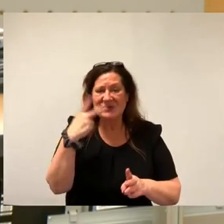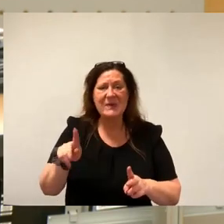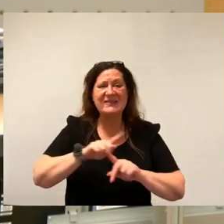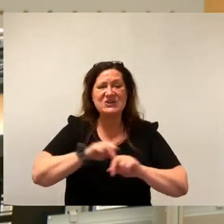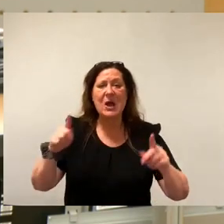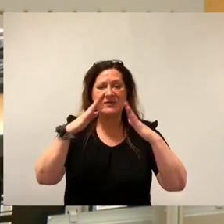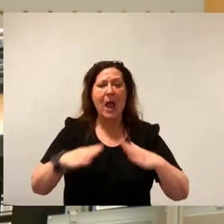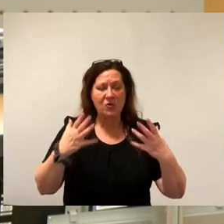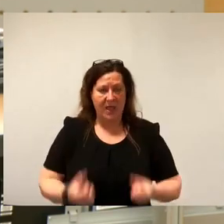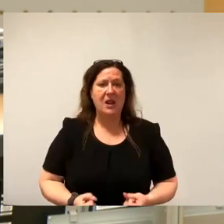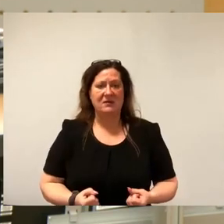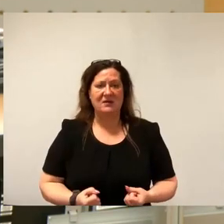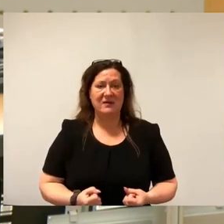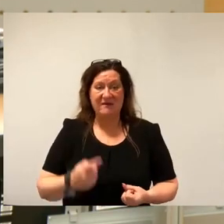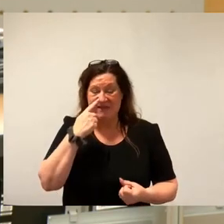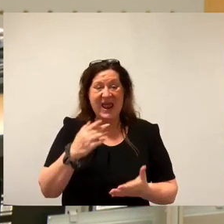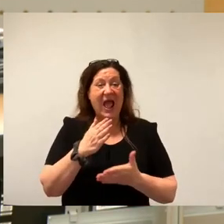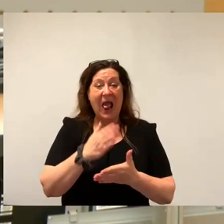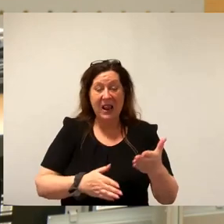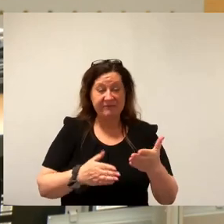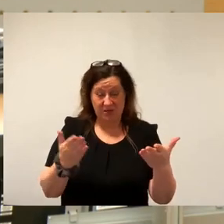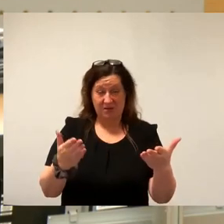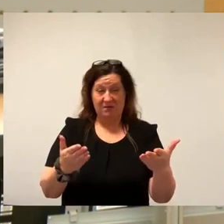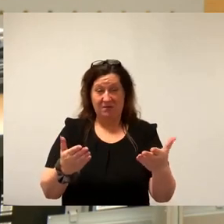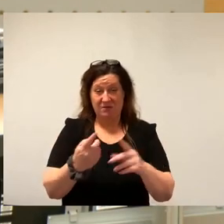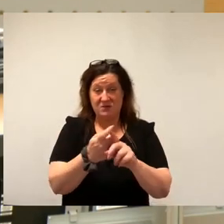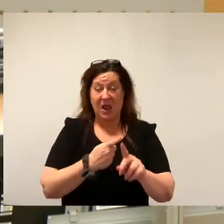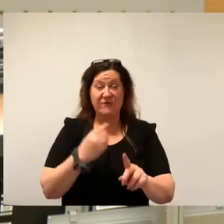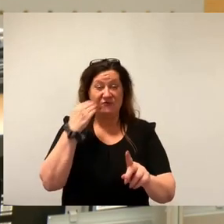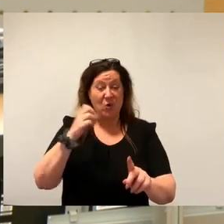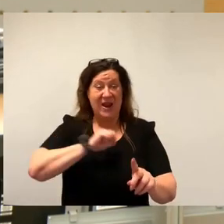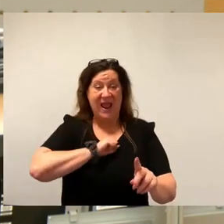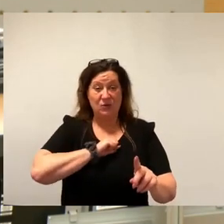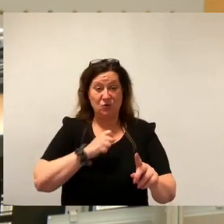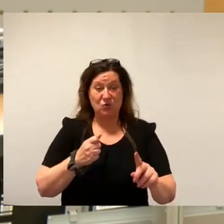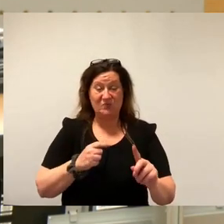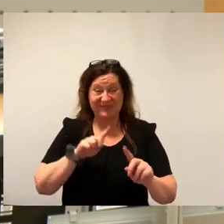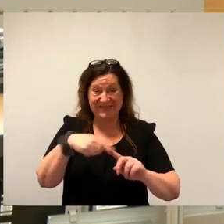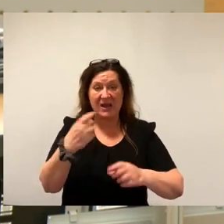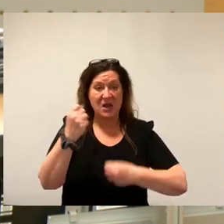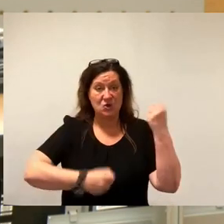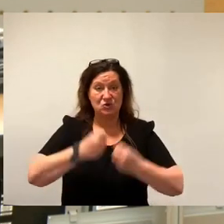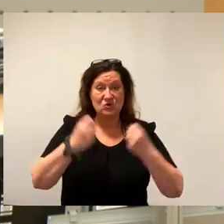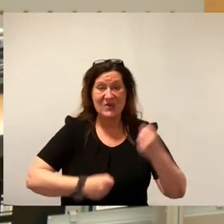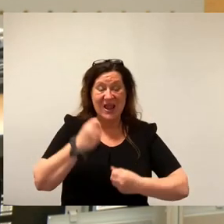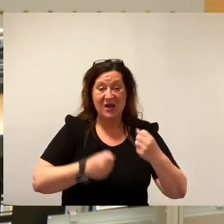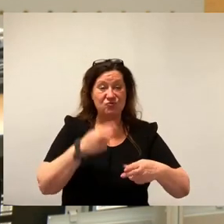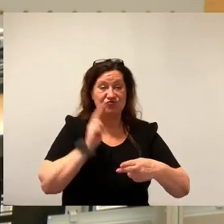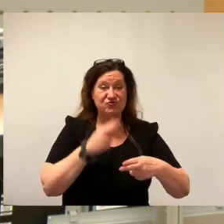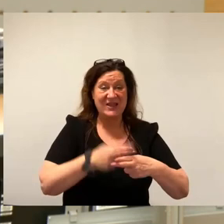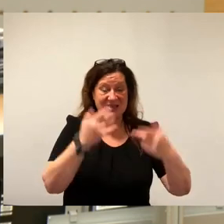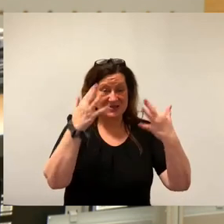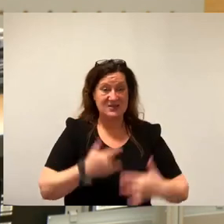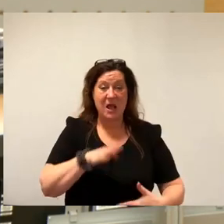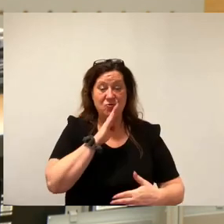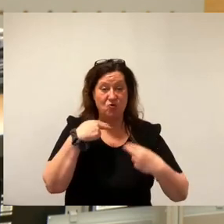Wenn dann auch noch die Hälfte oder sogar mehr dieser Haushalte im selbstgenutzten Wohneigentum wohnen, wird es dann schwierig, auf freiwilliger Basis genügend Antworten von Mietern zu